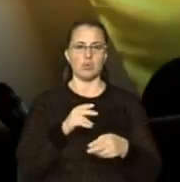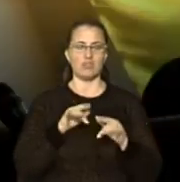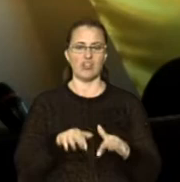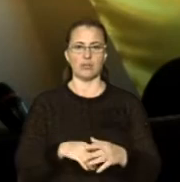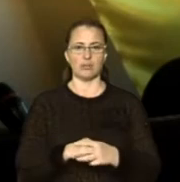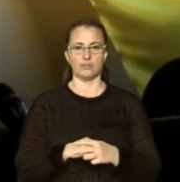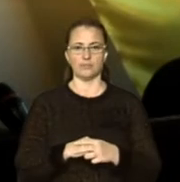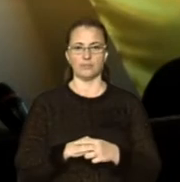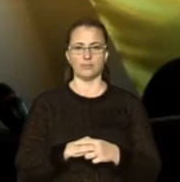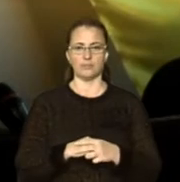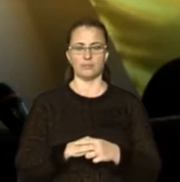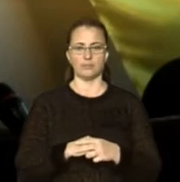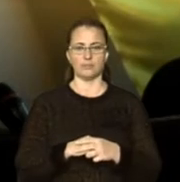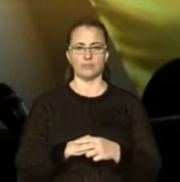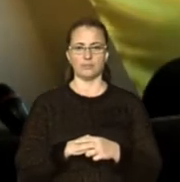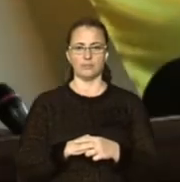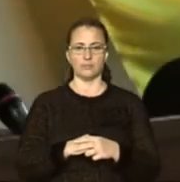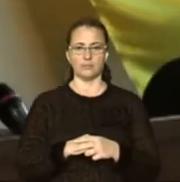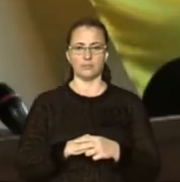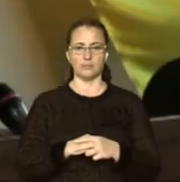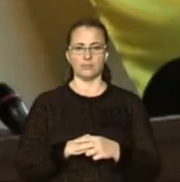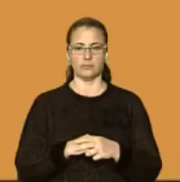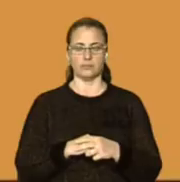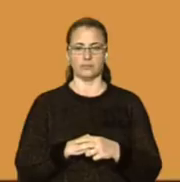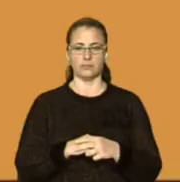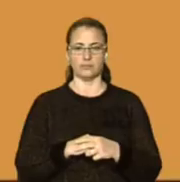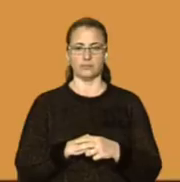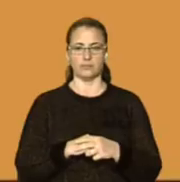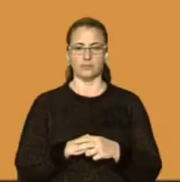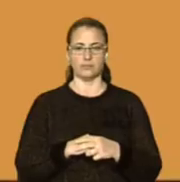трохом на два місяці, тобто до 13 липня 2019-го включно.